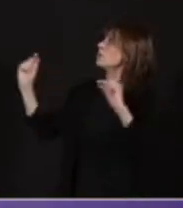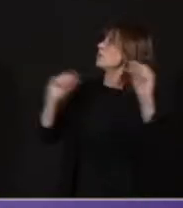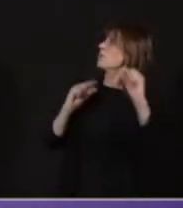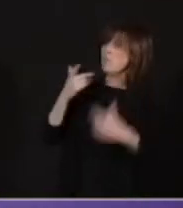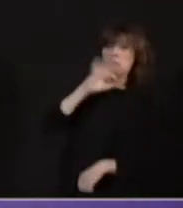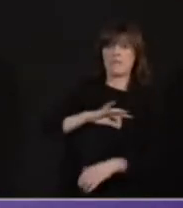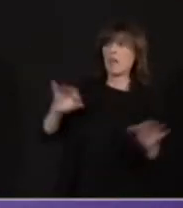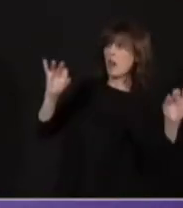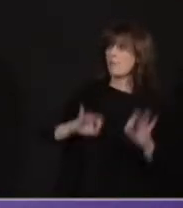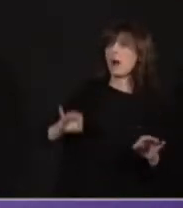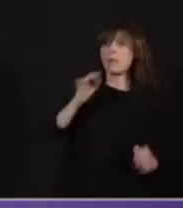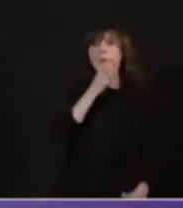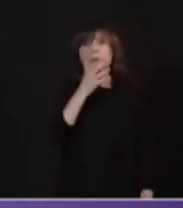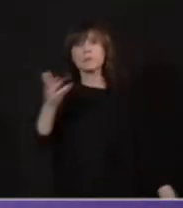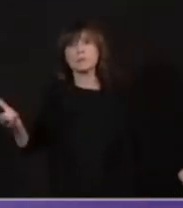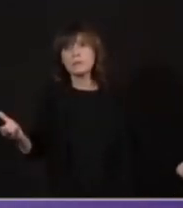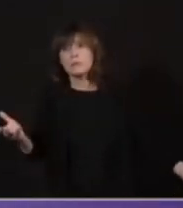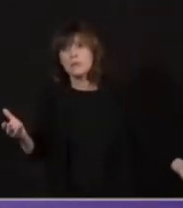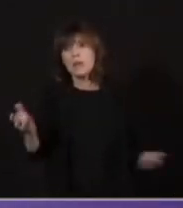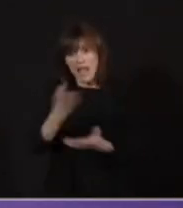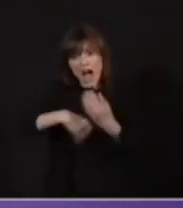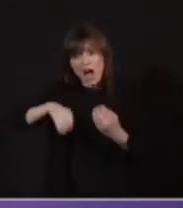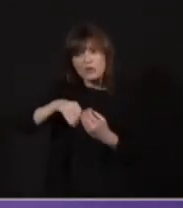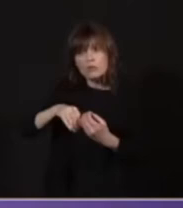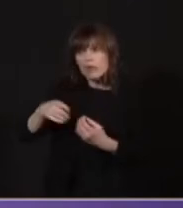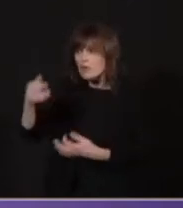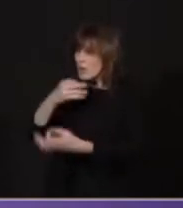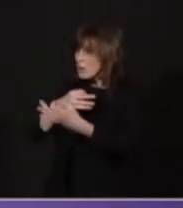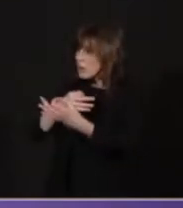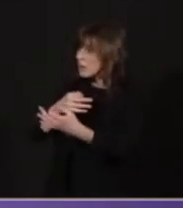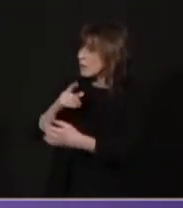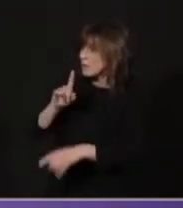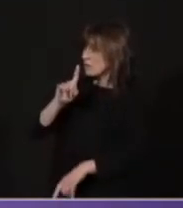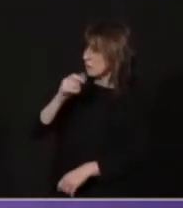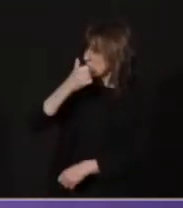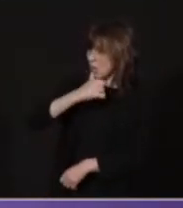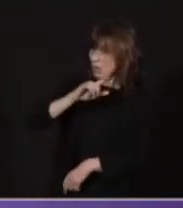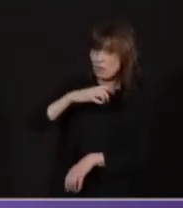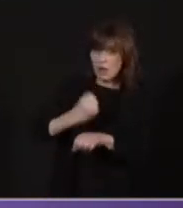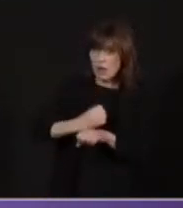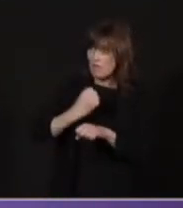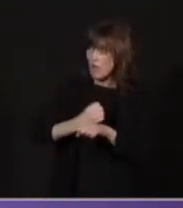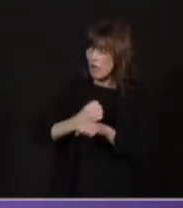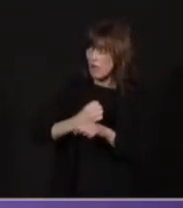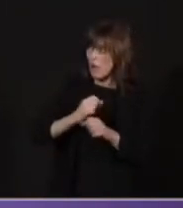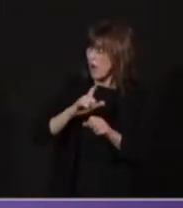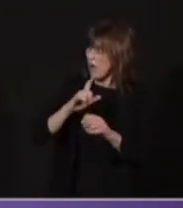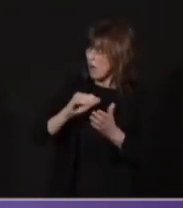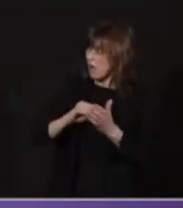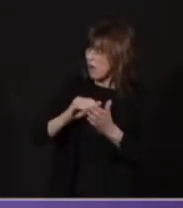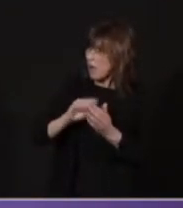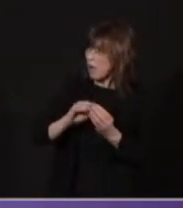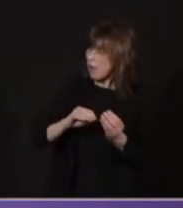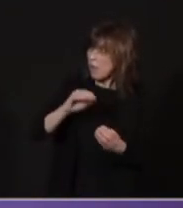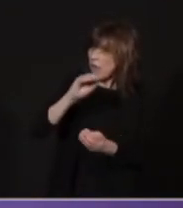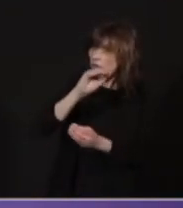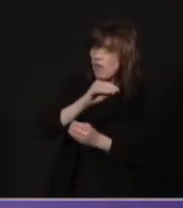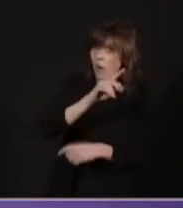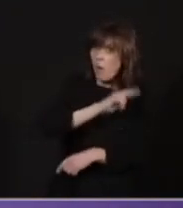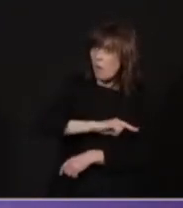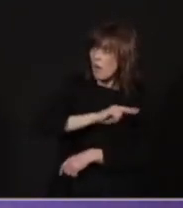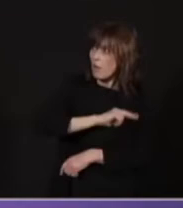avoir le culot en plus de nous dire qu'il faut qu travaille plus longtemps. C'est quand même absolument dingue. Le programme de Fabien Roussel,